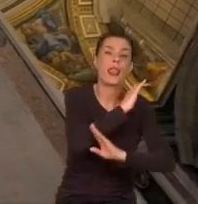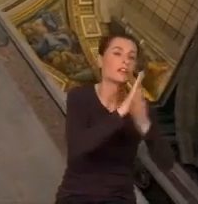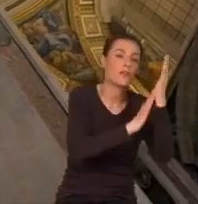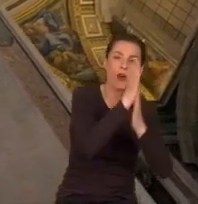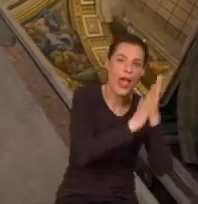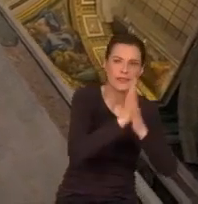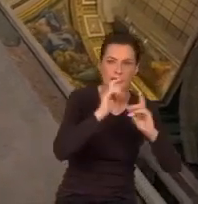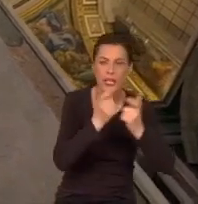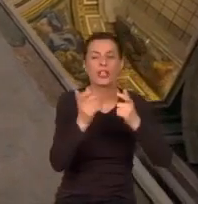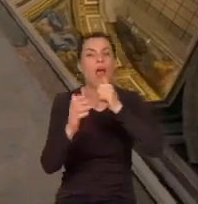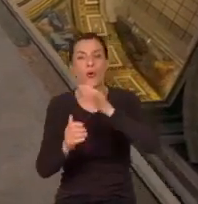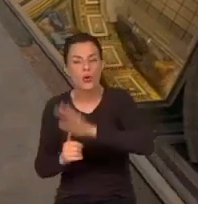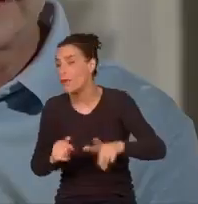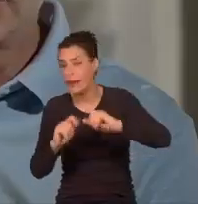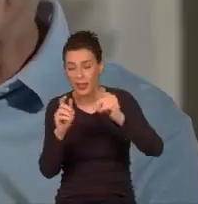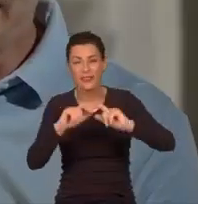właściwie całą Europę.